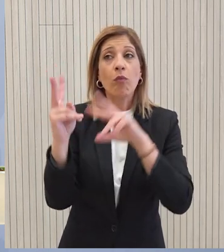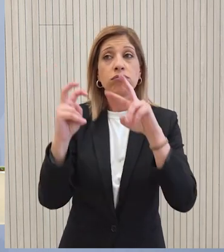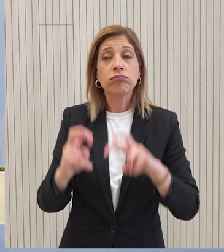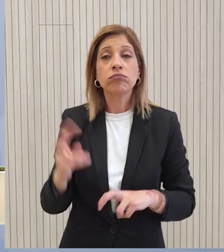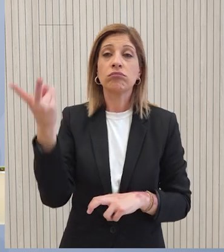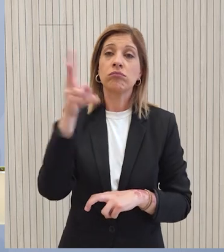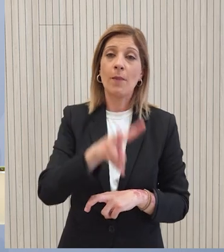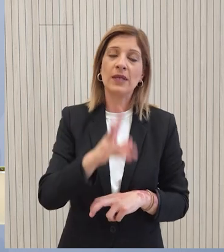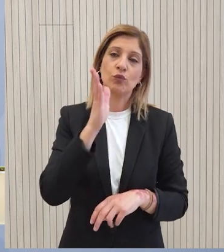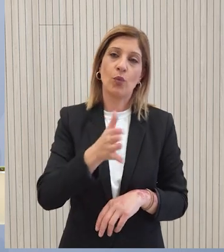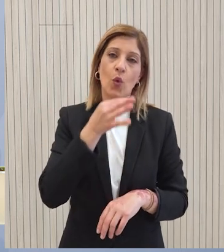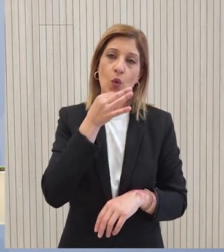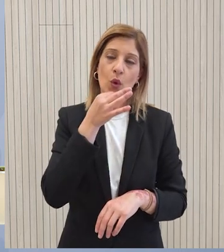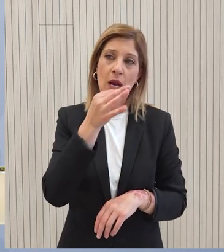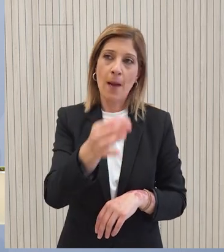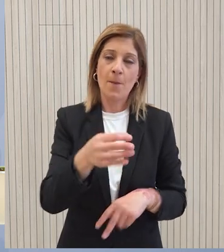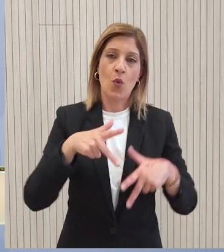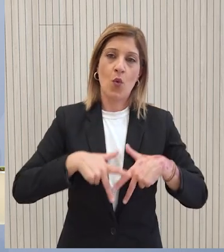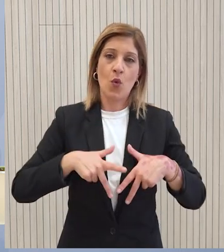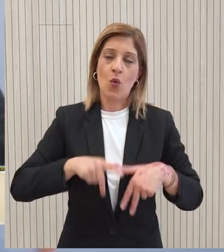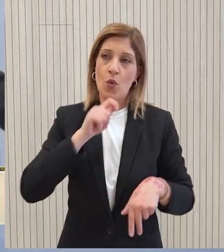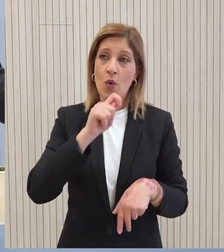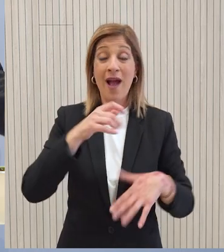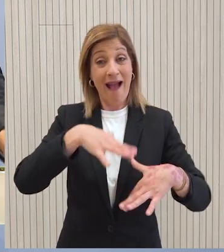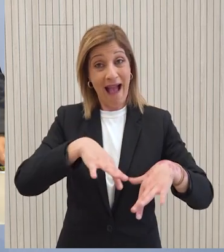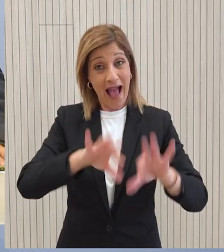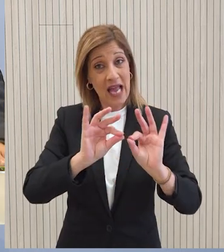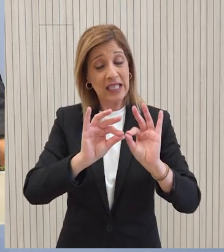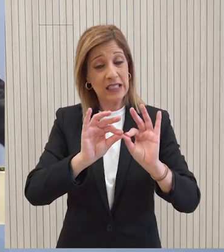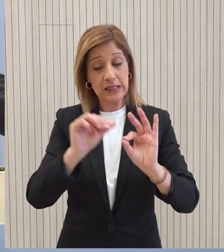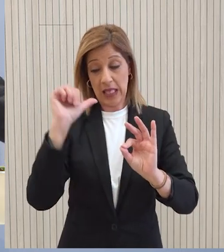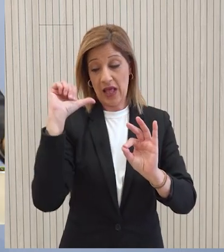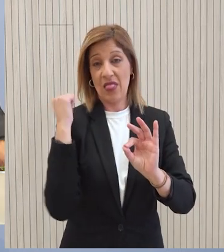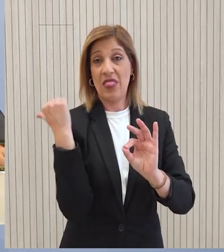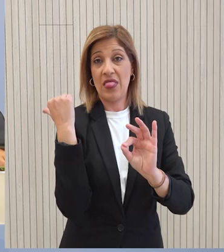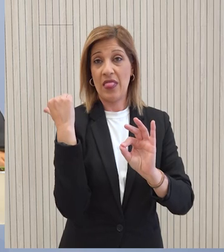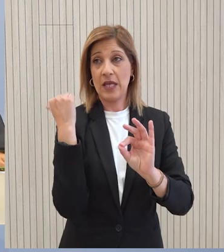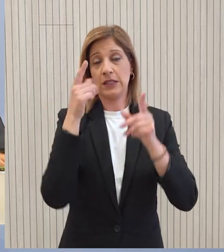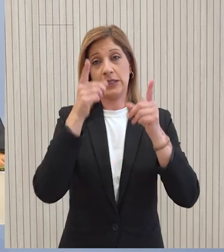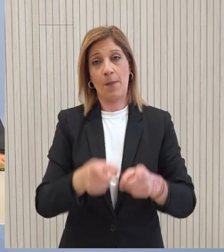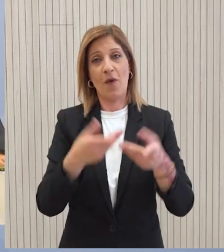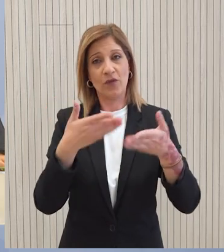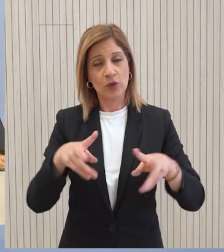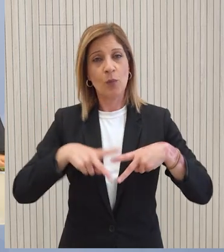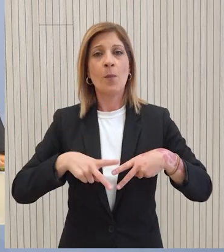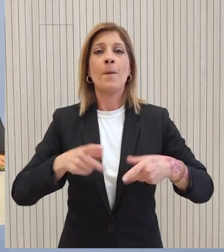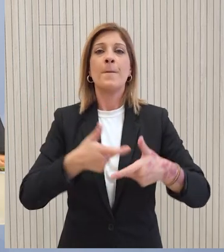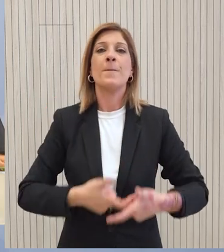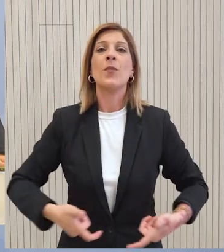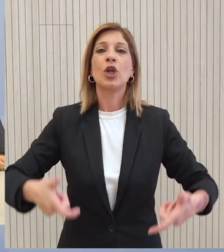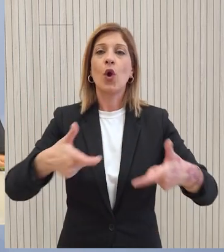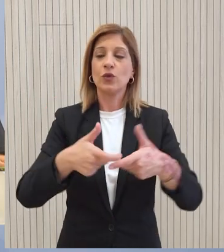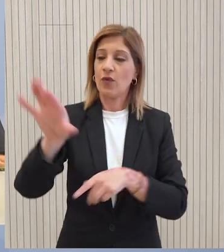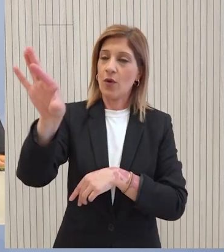Αυτό το οποίο μπορώ να σας πω είναι ότι οι διαδικασίες έχουν ξεκινήσει από χθες που ήταν και η σχετική απόφαση του Υπουργικού Συμβουλίου για τον